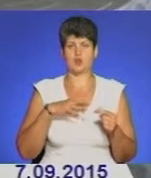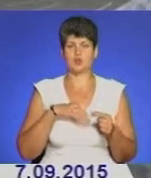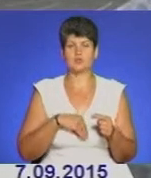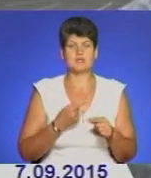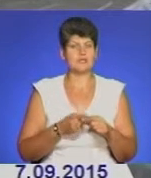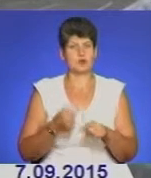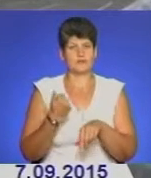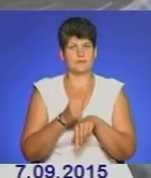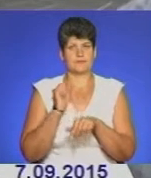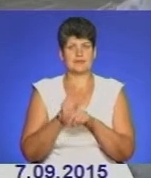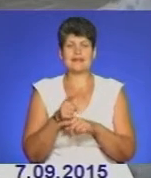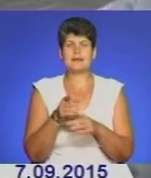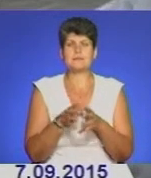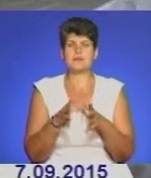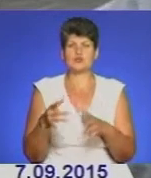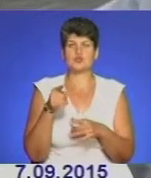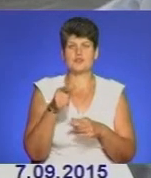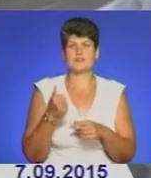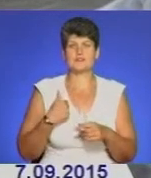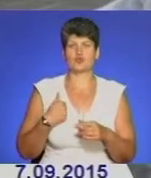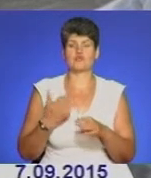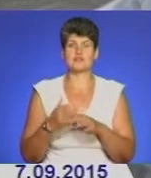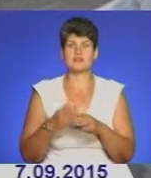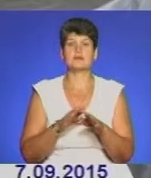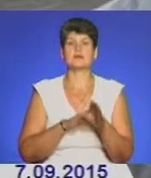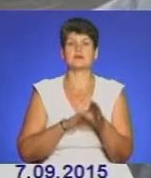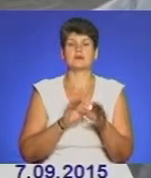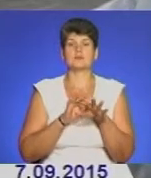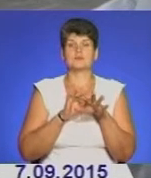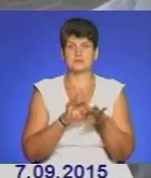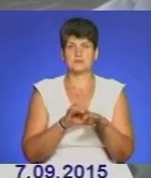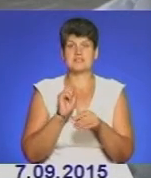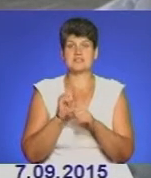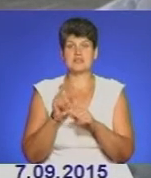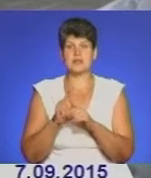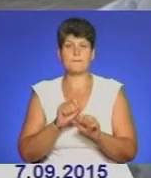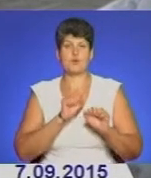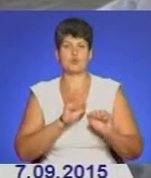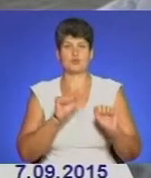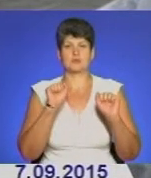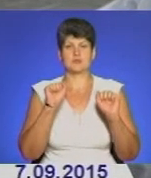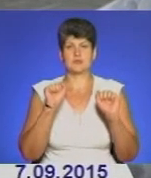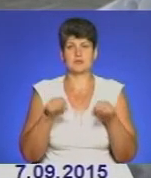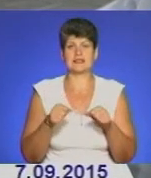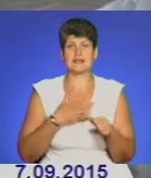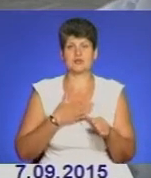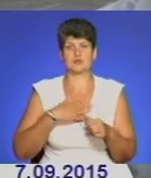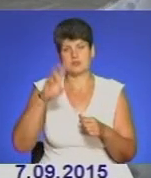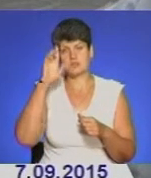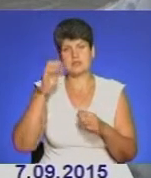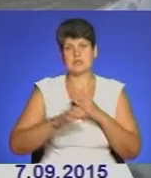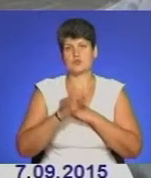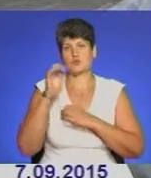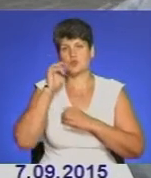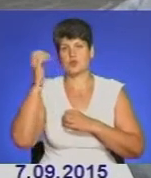завдань. Тим більше, що ці військові частини здійснюють завдання по обороноздатності і захисту нашої вітчизни на Сході